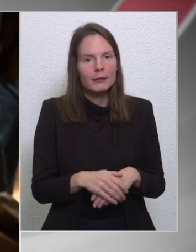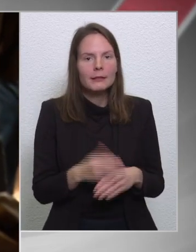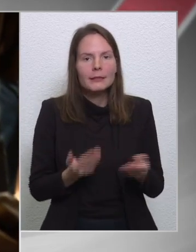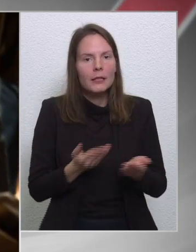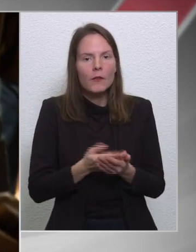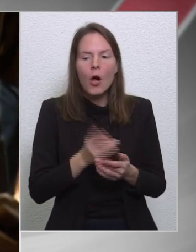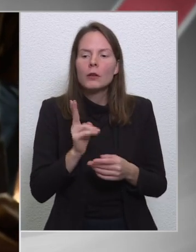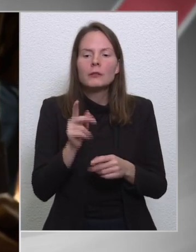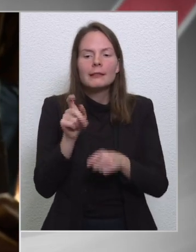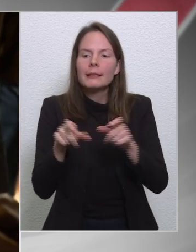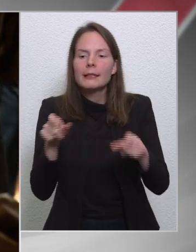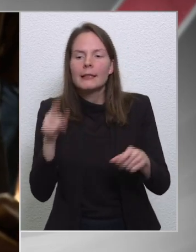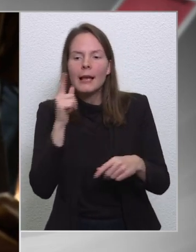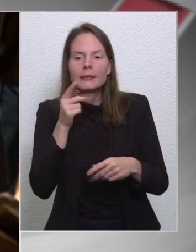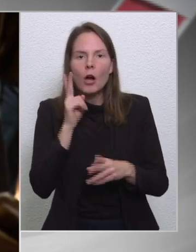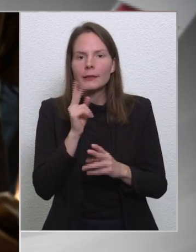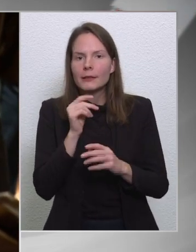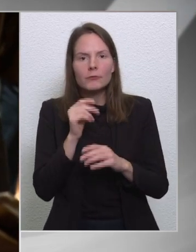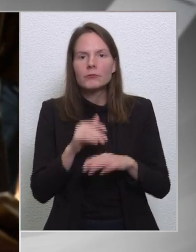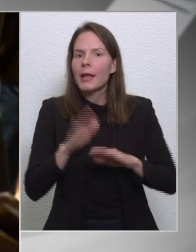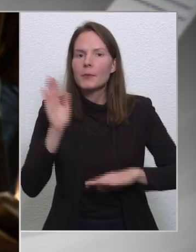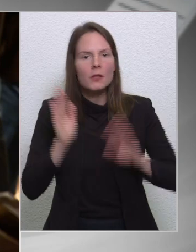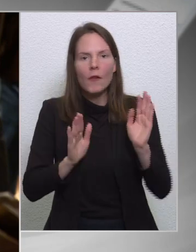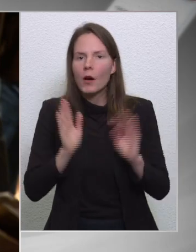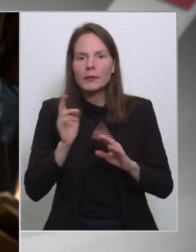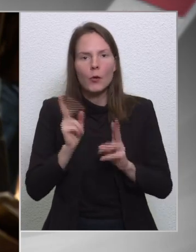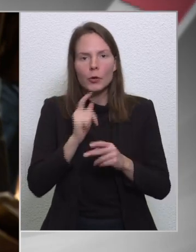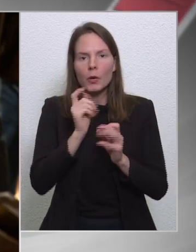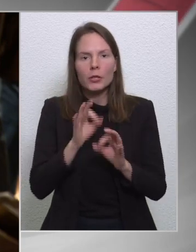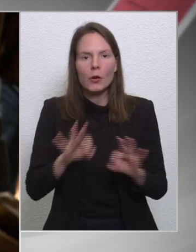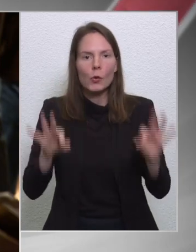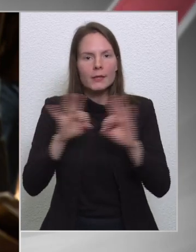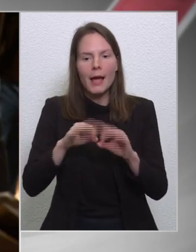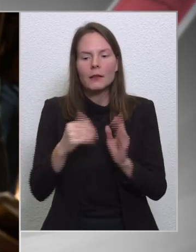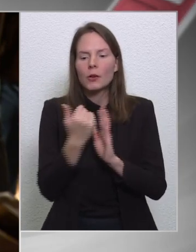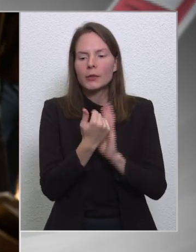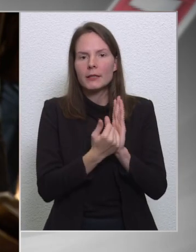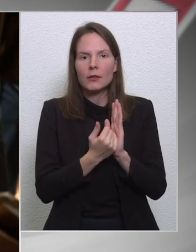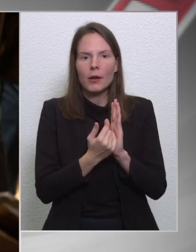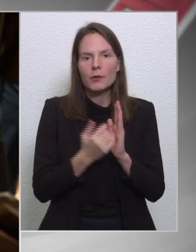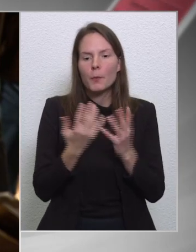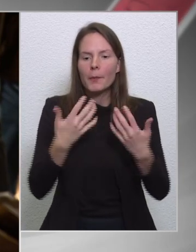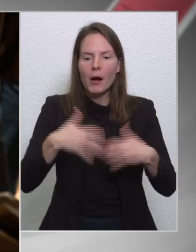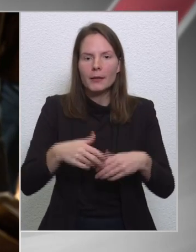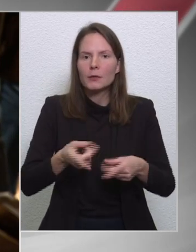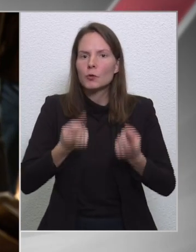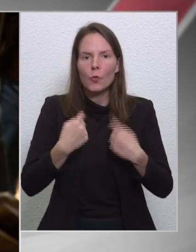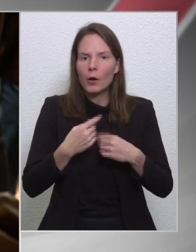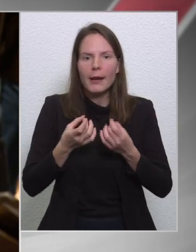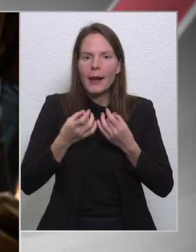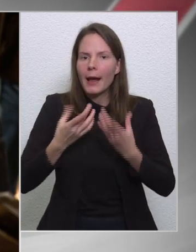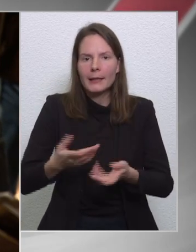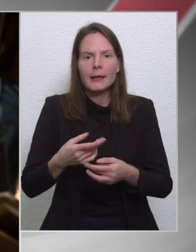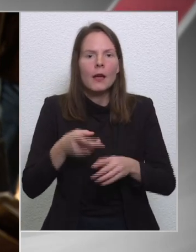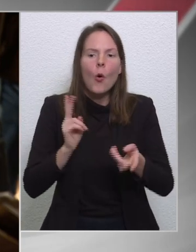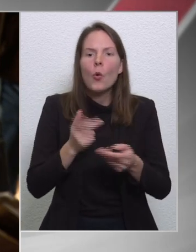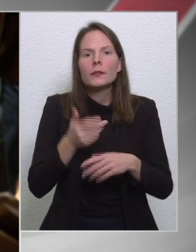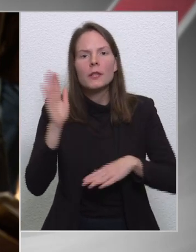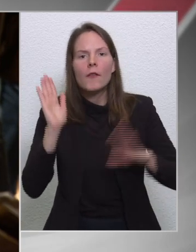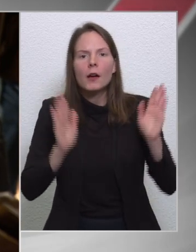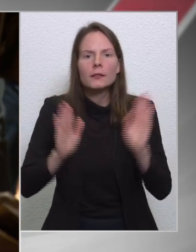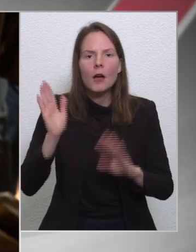az, aki nem szavaz arra, hogy Magyarországot a kondicionálatási mechanizmus alól ne engedjék ki? Hogy szavaznak a lengyelek és az olaszok majd